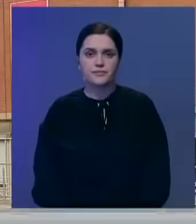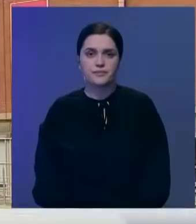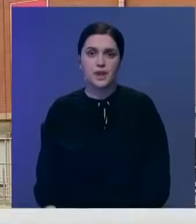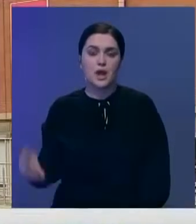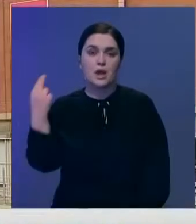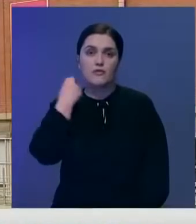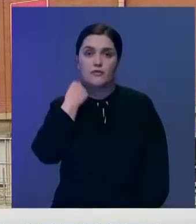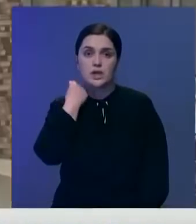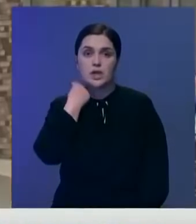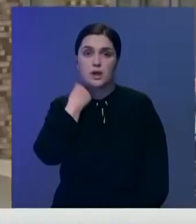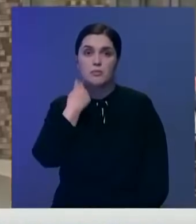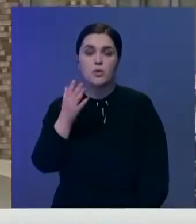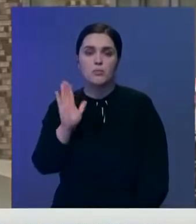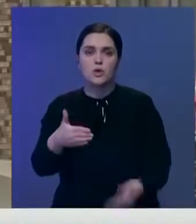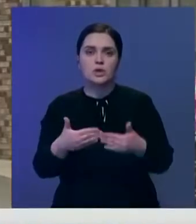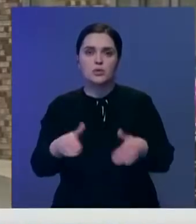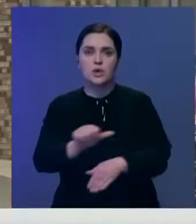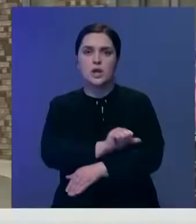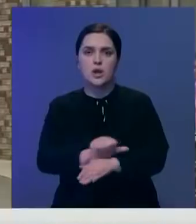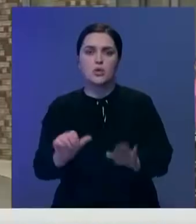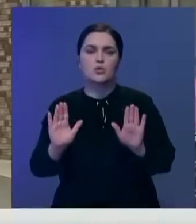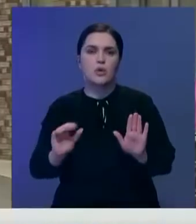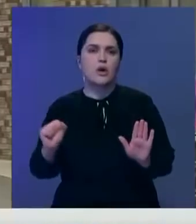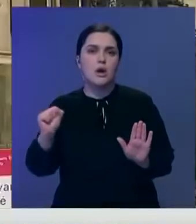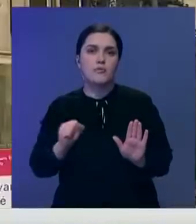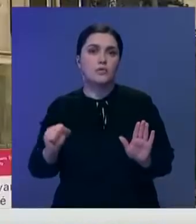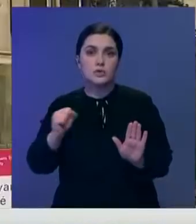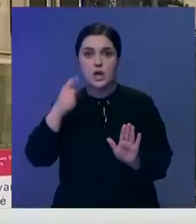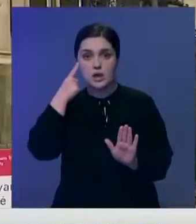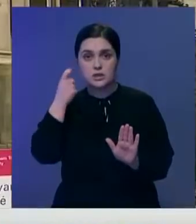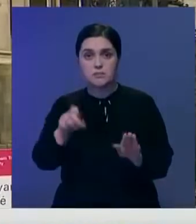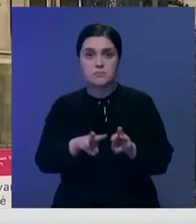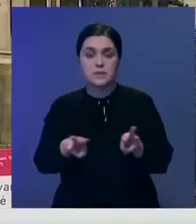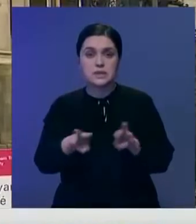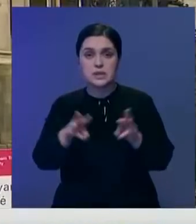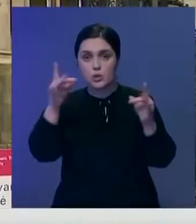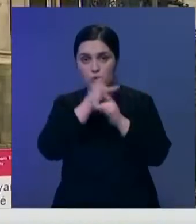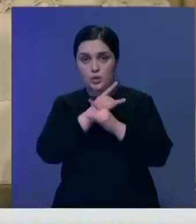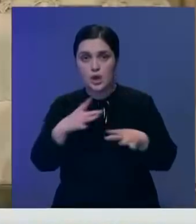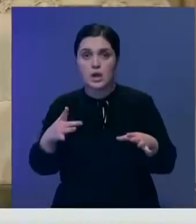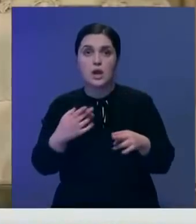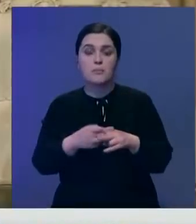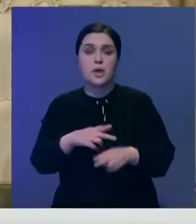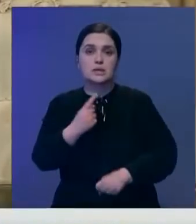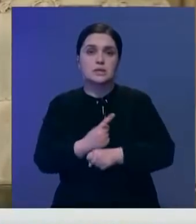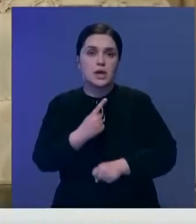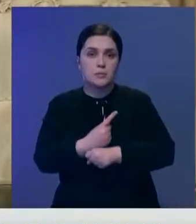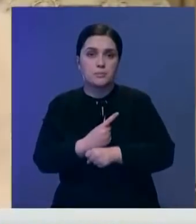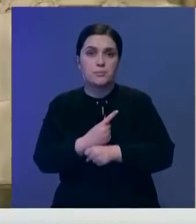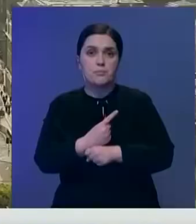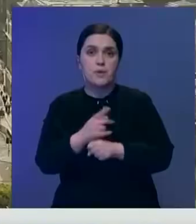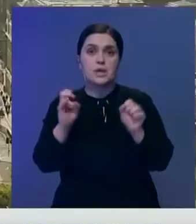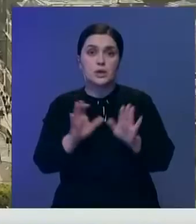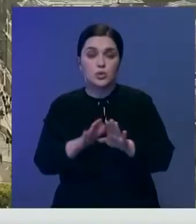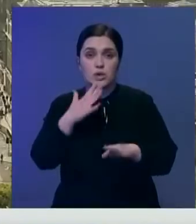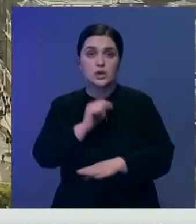Тем временем Великобритания, вероятно, откроет границы только к августу. Об этом сообщил министр культуры Оливер Доуден. И причем ограничения